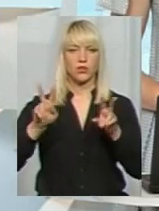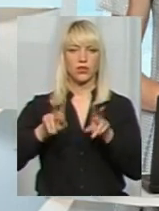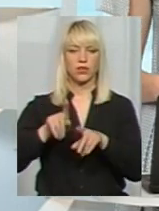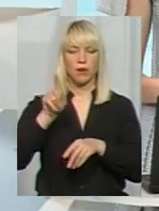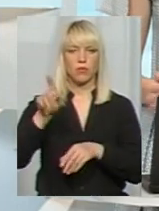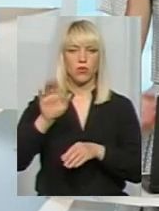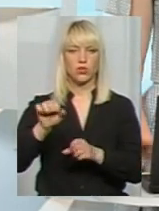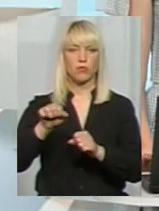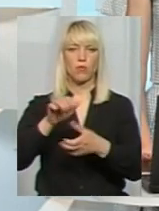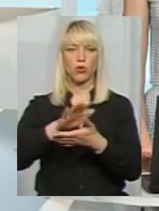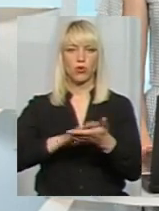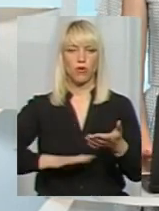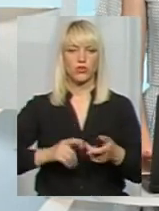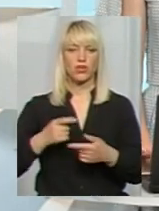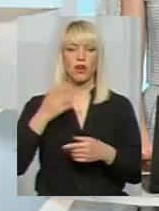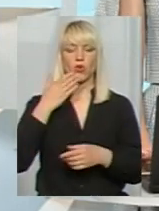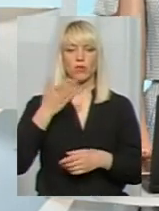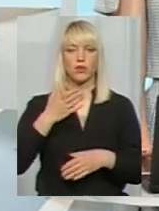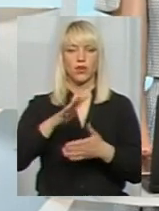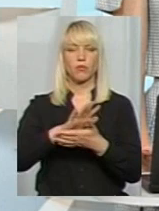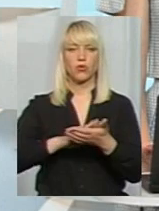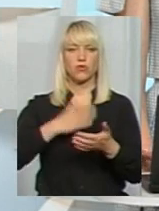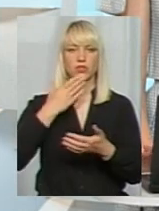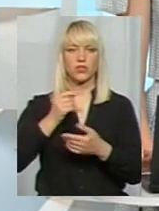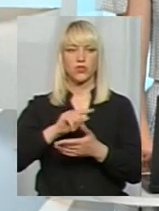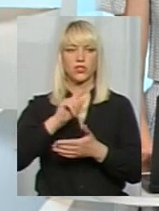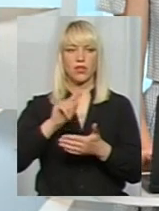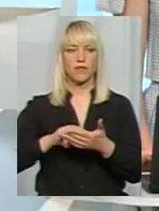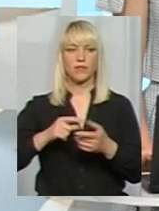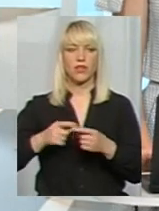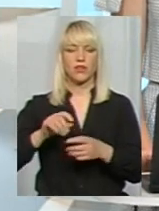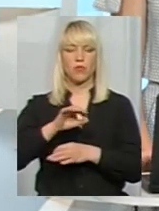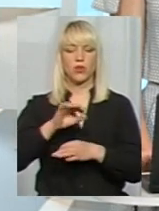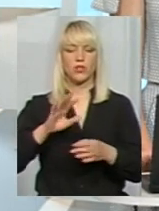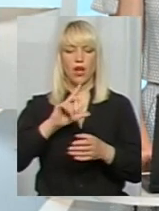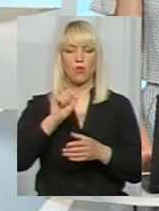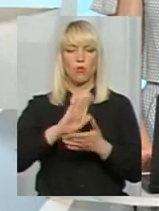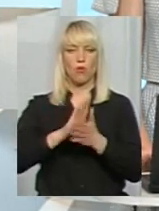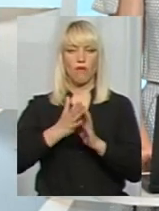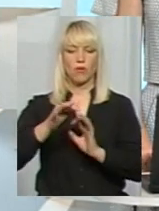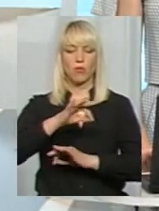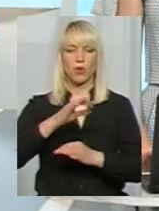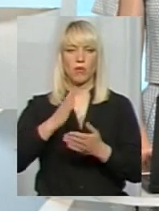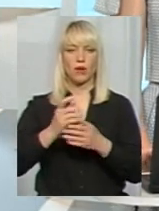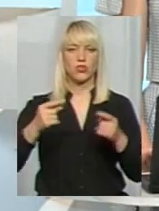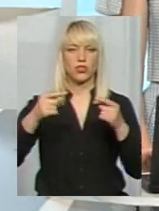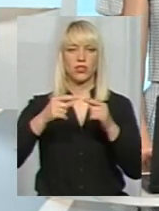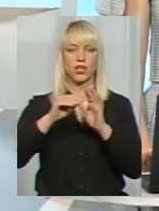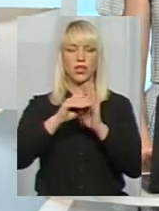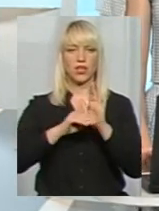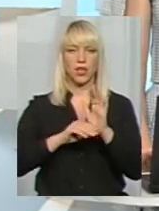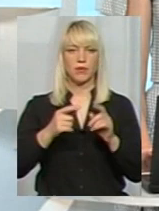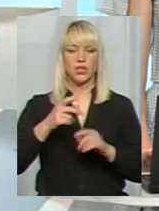продовжити у коментарях залишати свої питання. За умовами проєкту ми маємо чіткий регламент і таймінг. Через 25